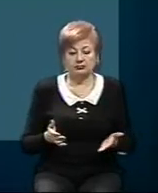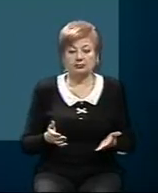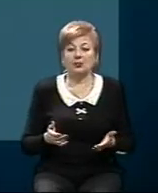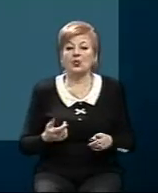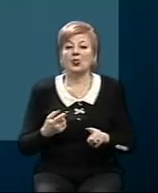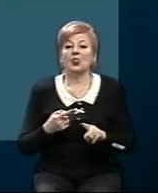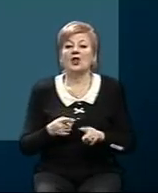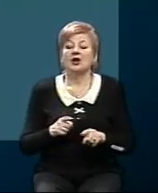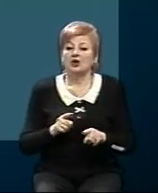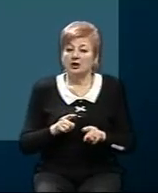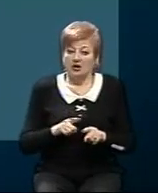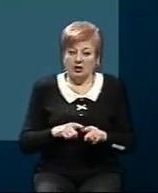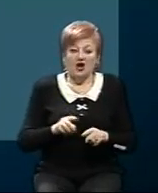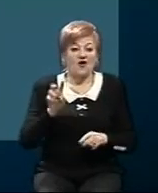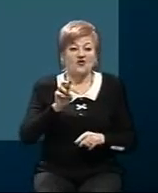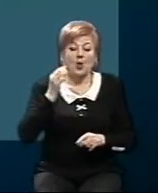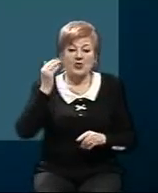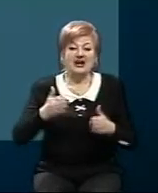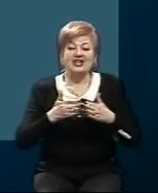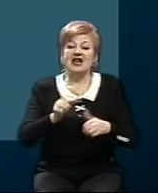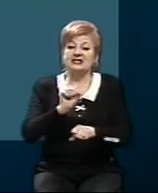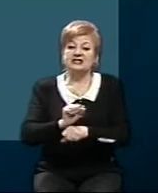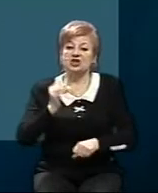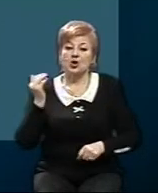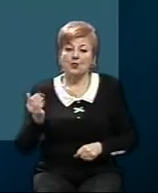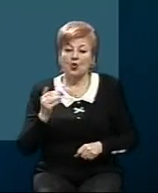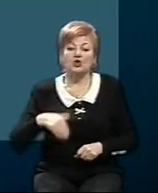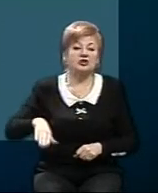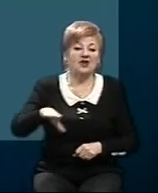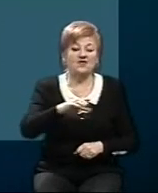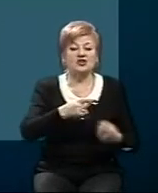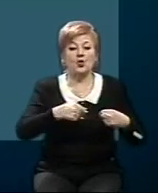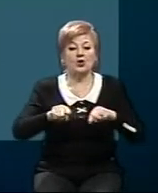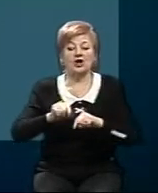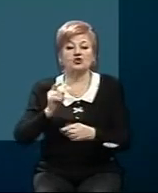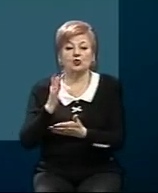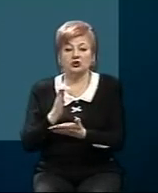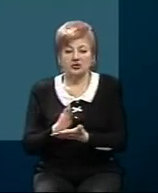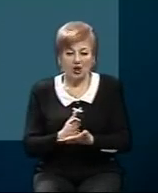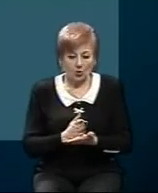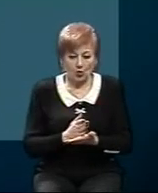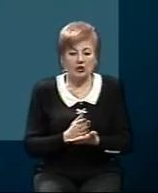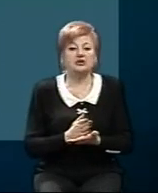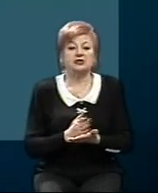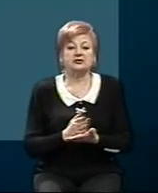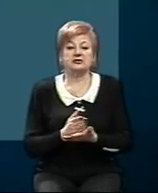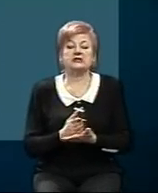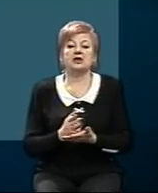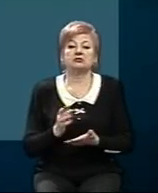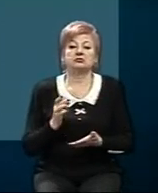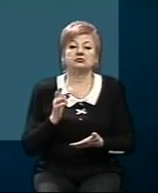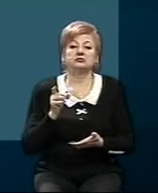адміністрації морського порту Бердянськ, як і у всіх організаціях, що перебувають у сфері правління Міністерства інфраструктури,